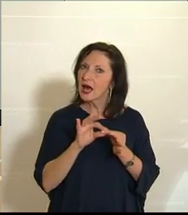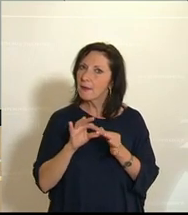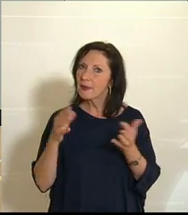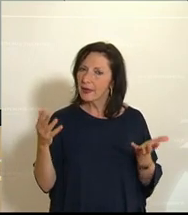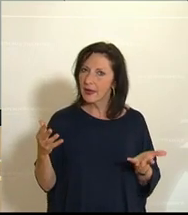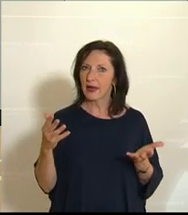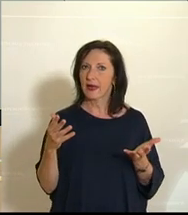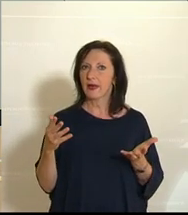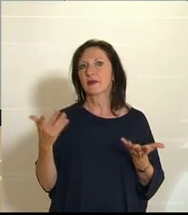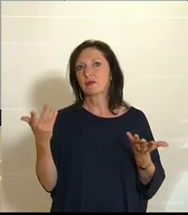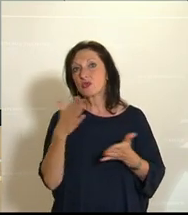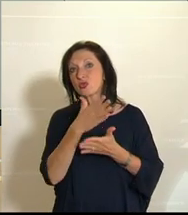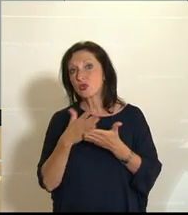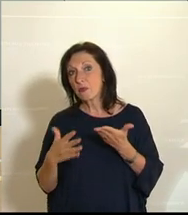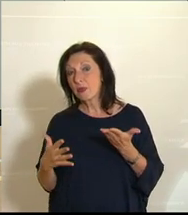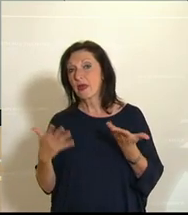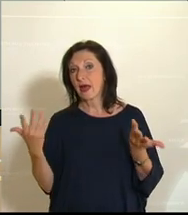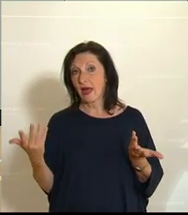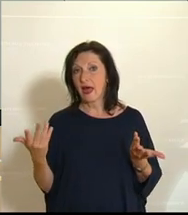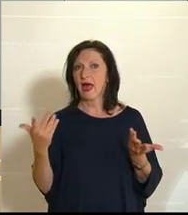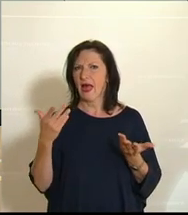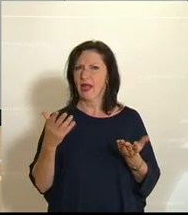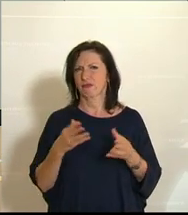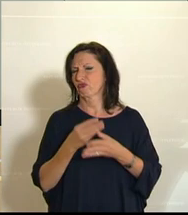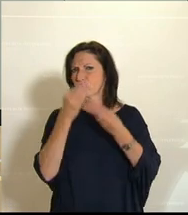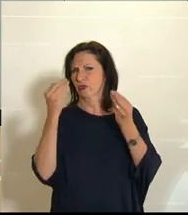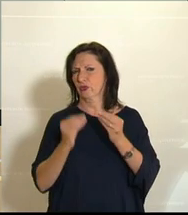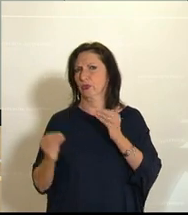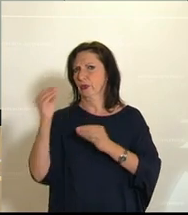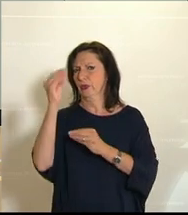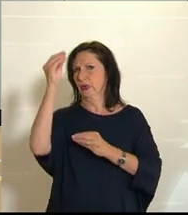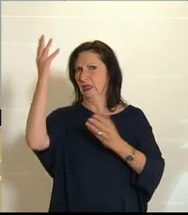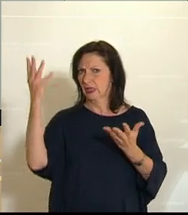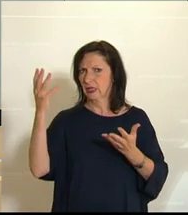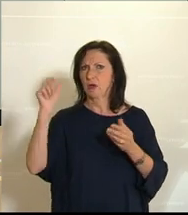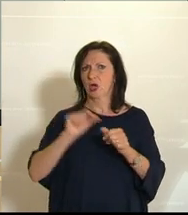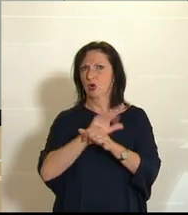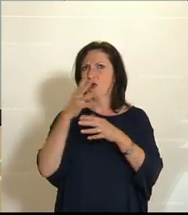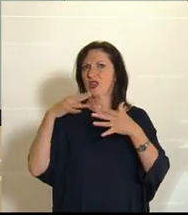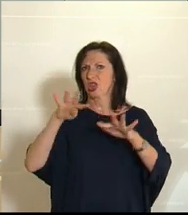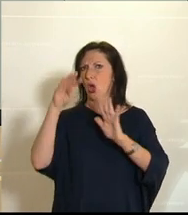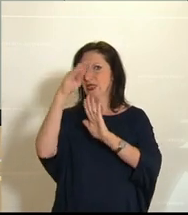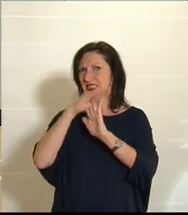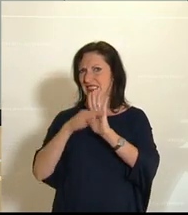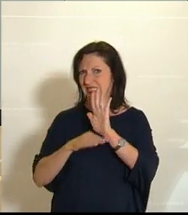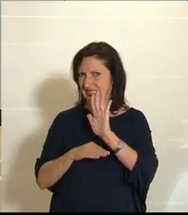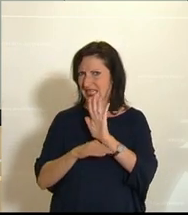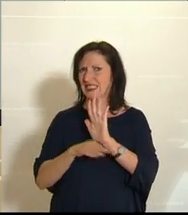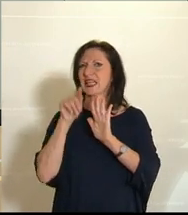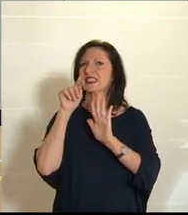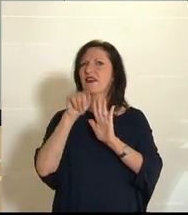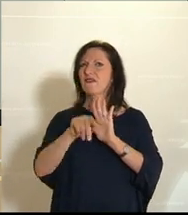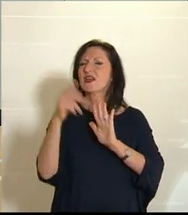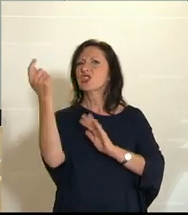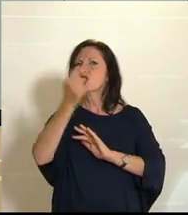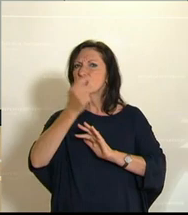zum Teil fragwürdigen bzw. unverhältnismäßigen Vollziehung der Covid-19-Gesetzgebung. Wer spricht sich für